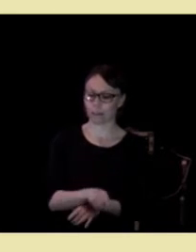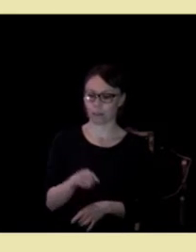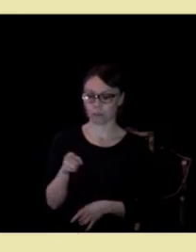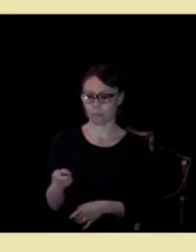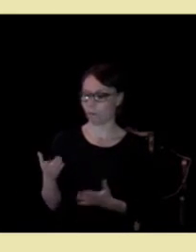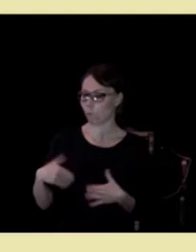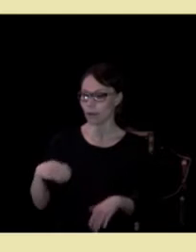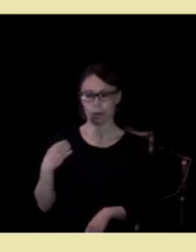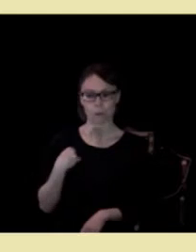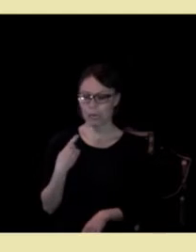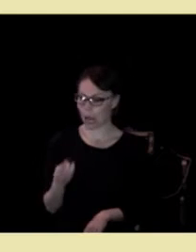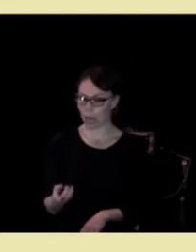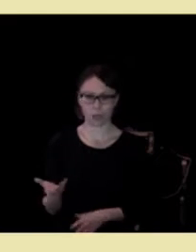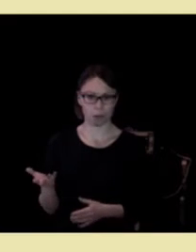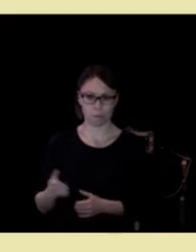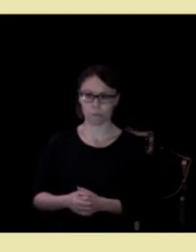beskjed.